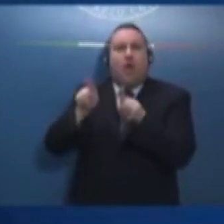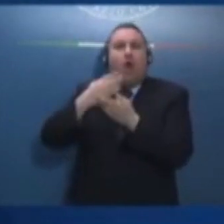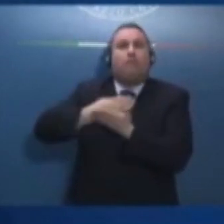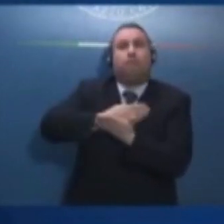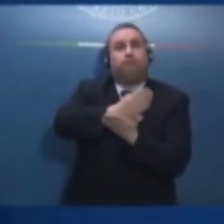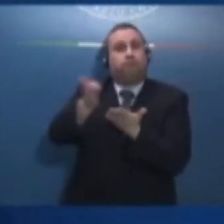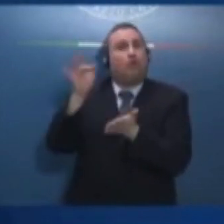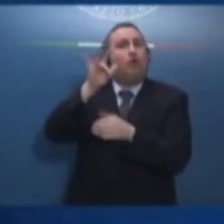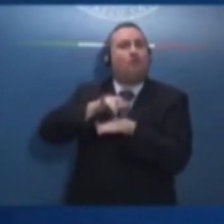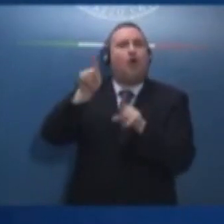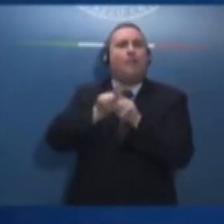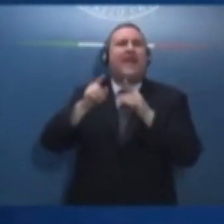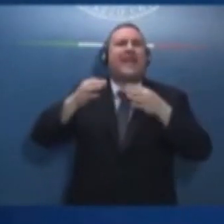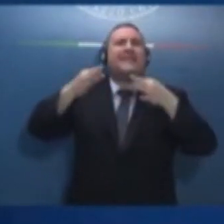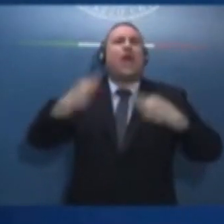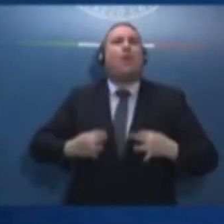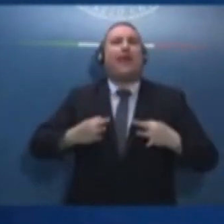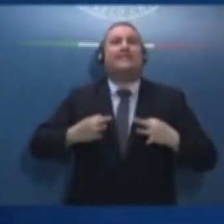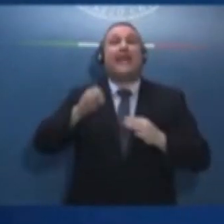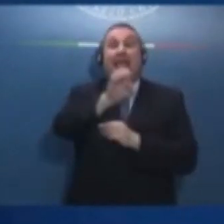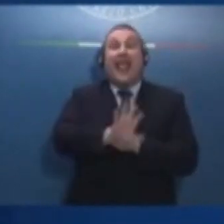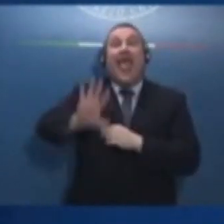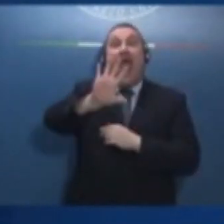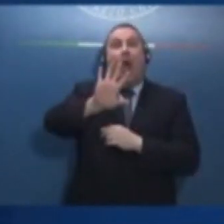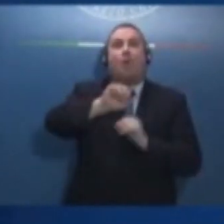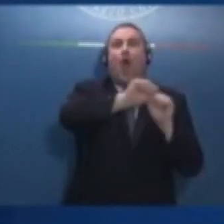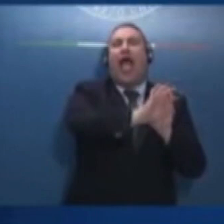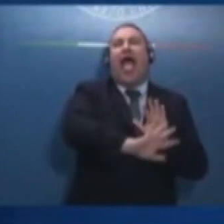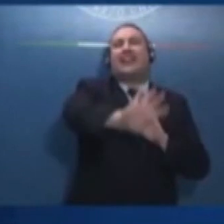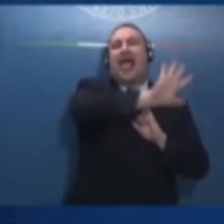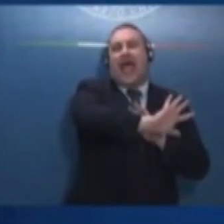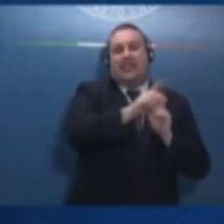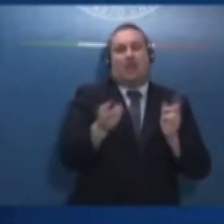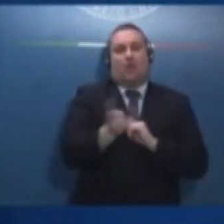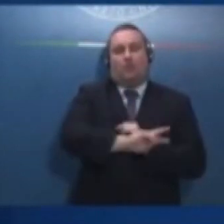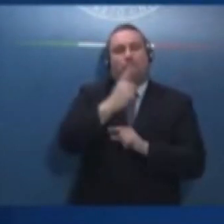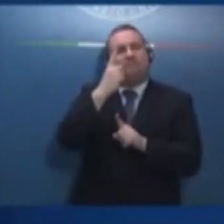360 gradi alla sicurezza euro-atlantica e rilanciando anche l'azione al fianco sud.